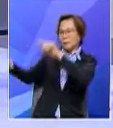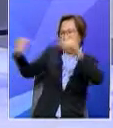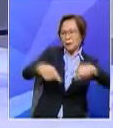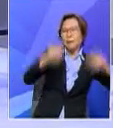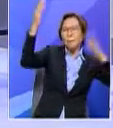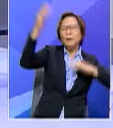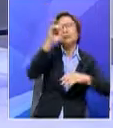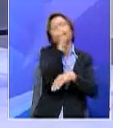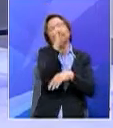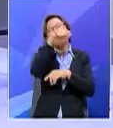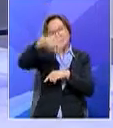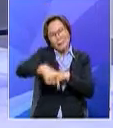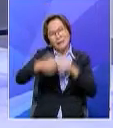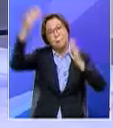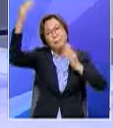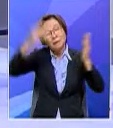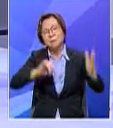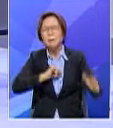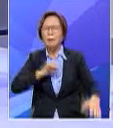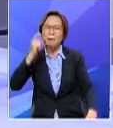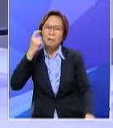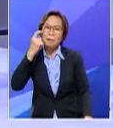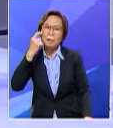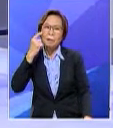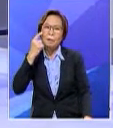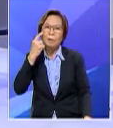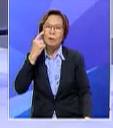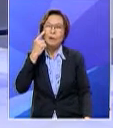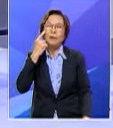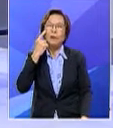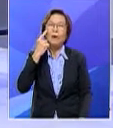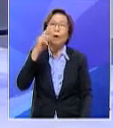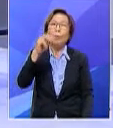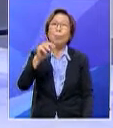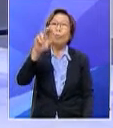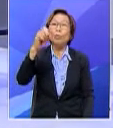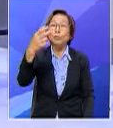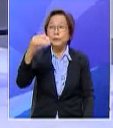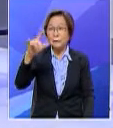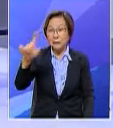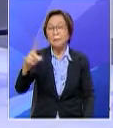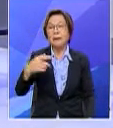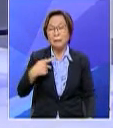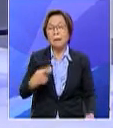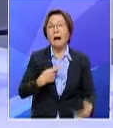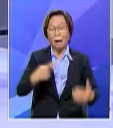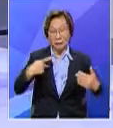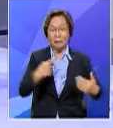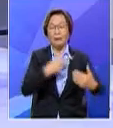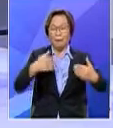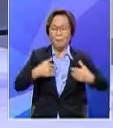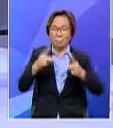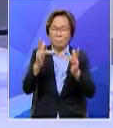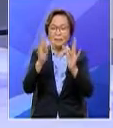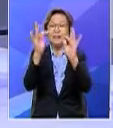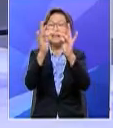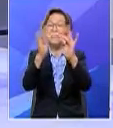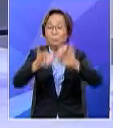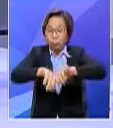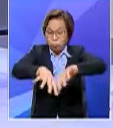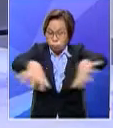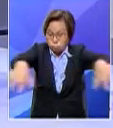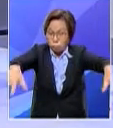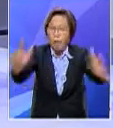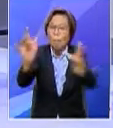membuat persembahan di sini dan saya kira dan Munsyik Malaysia sendiri pun kita mempunyai jaringan hubungan dengan bukan